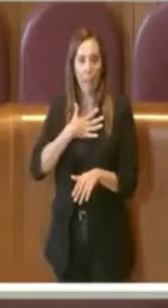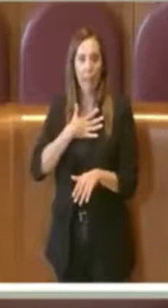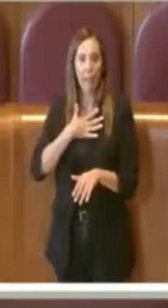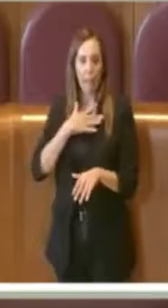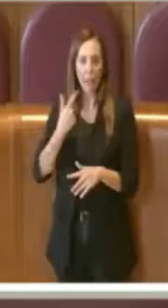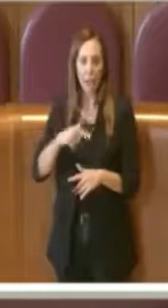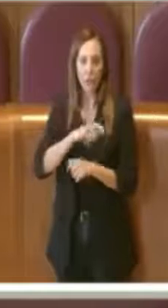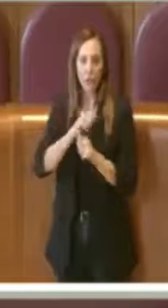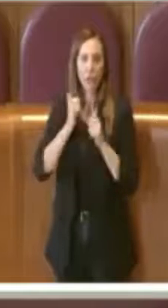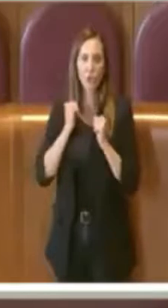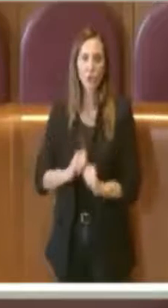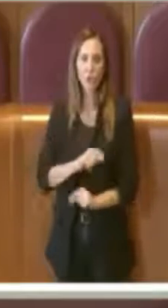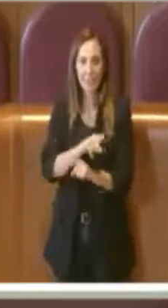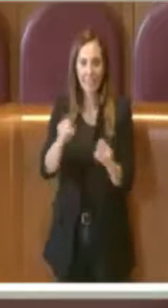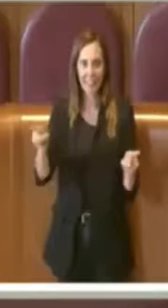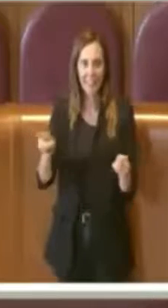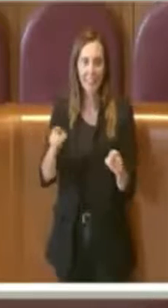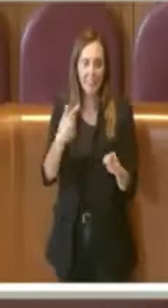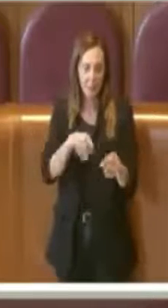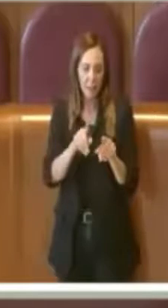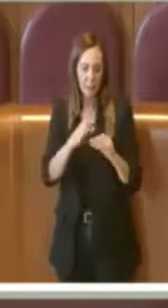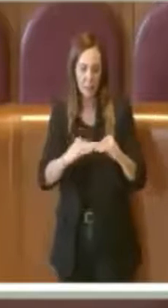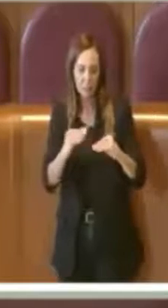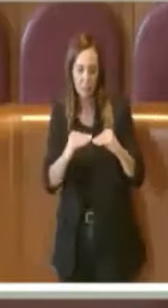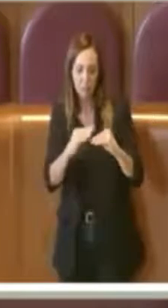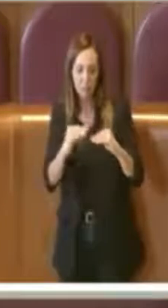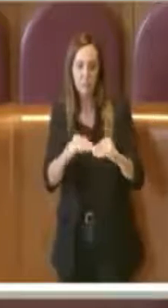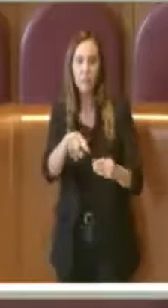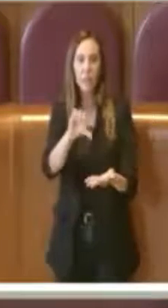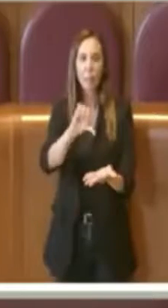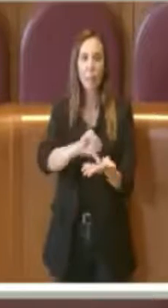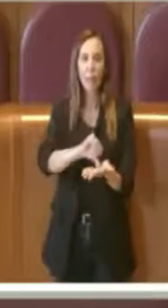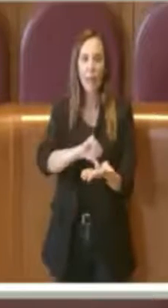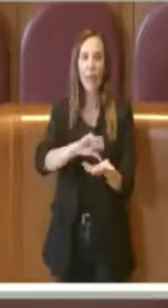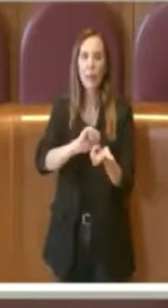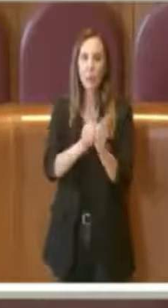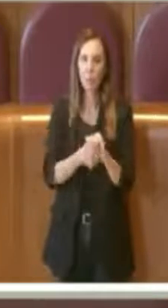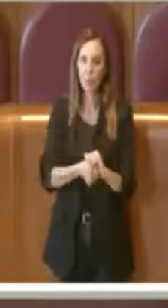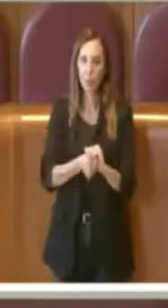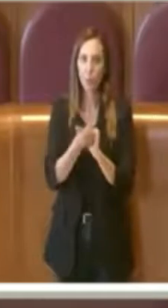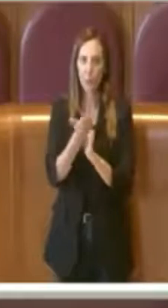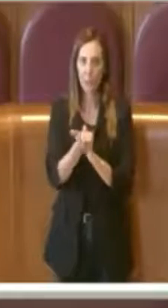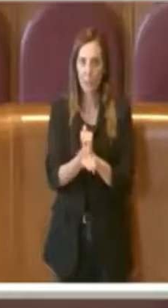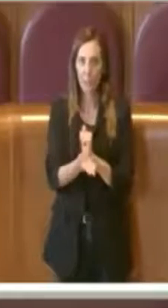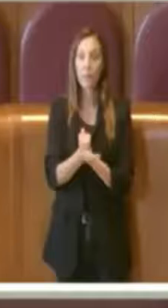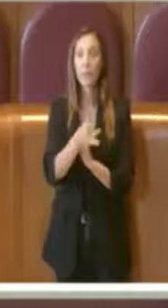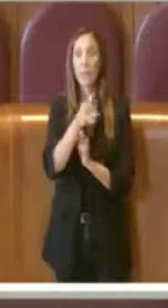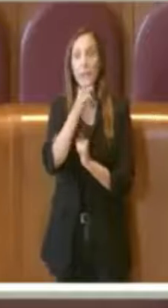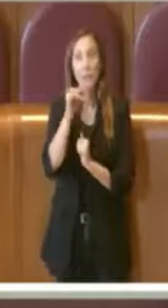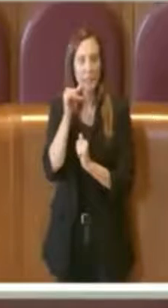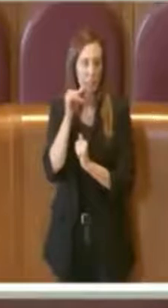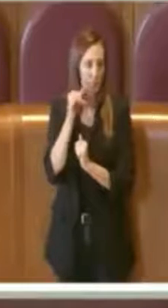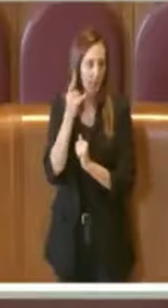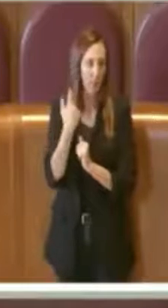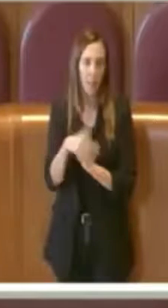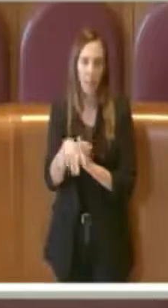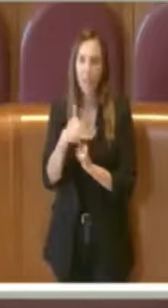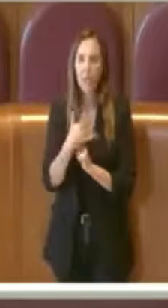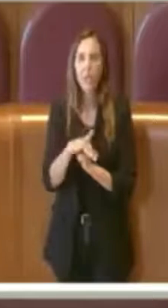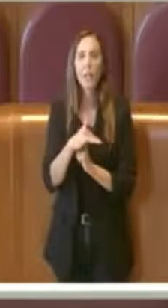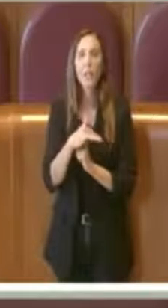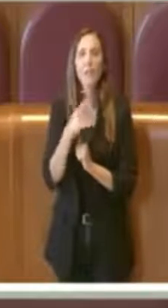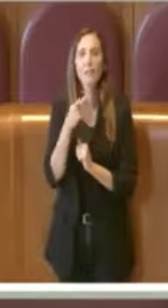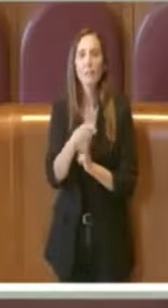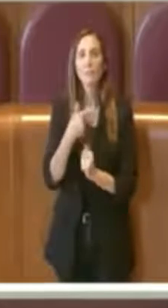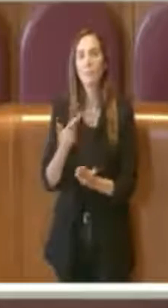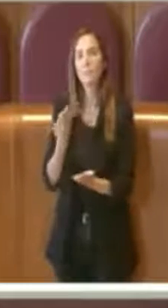della rimessa a posto di un impianto sportivo che ne aveva necessità presentiamo appunto